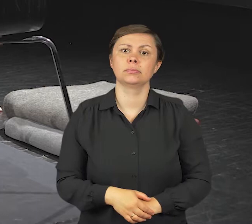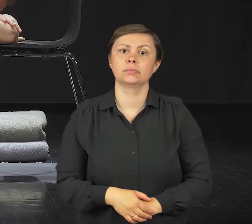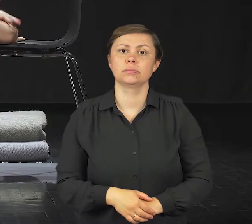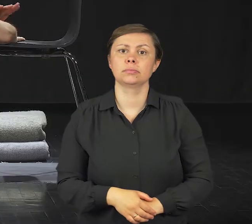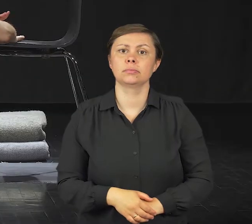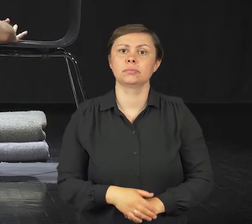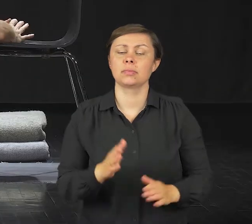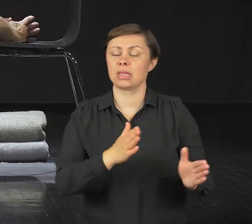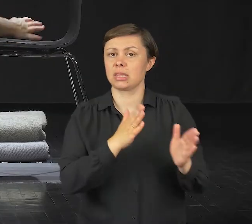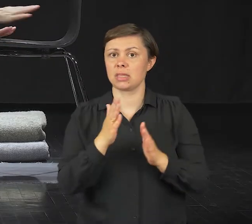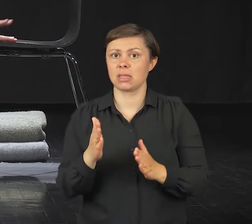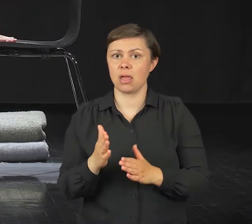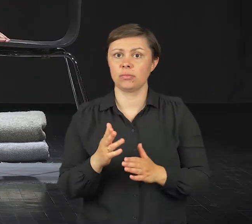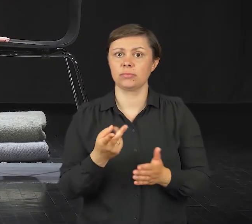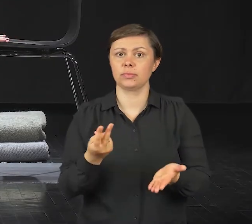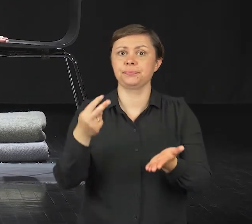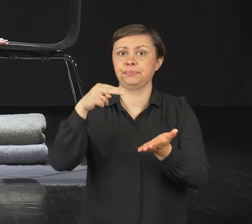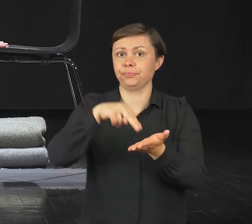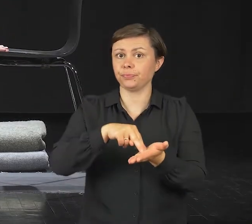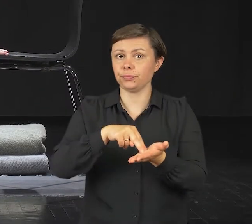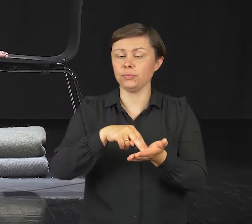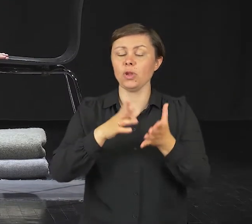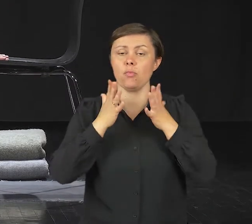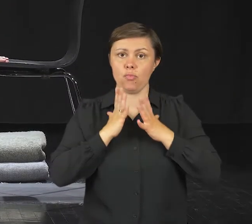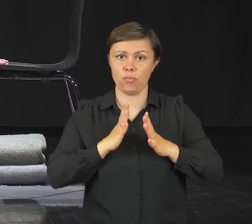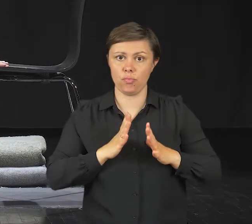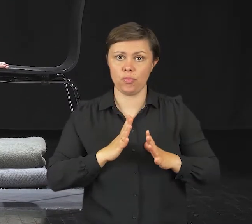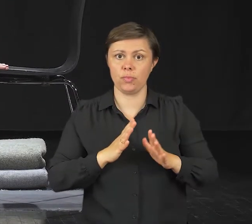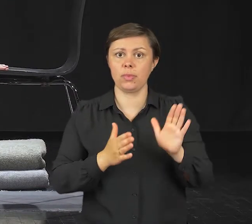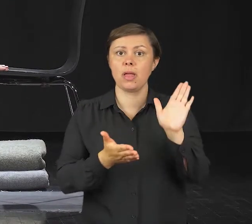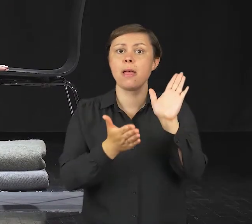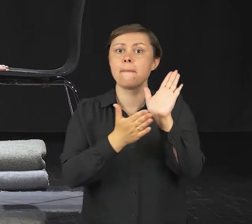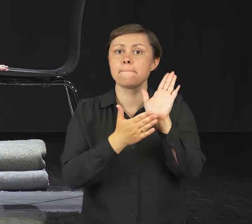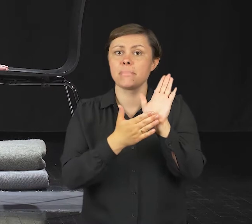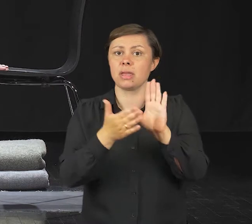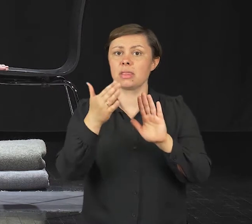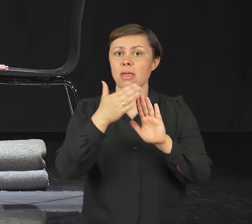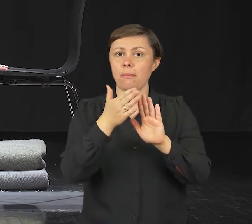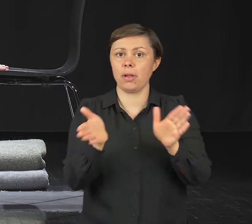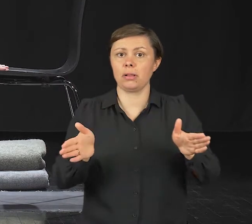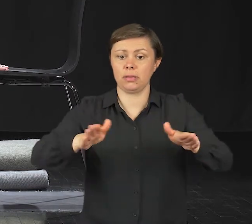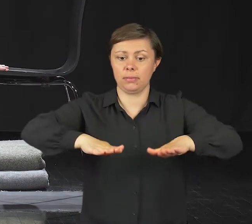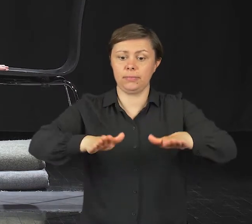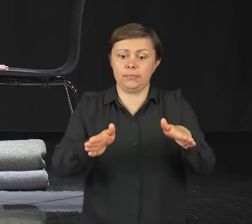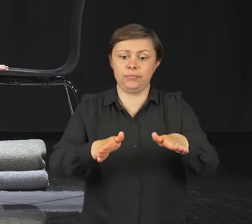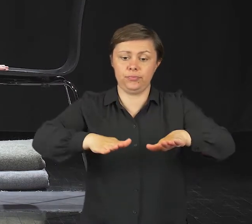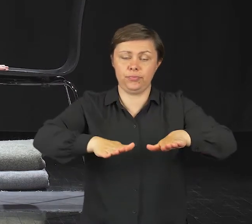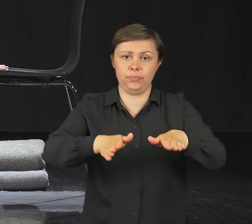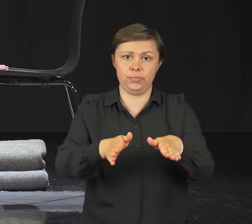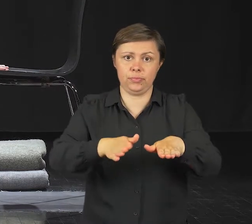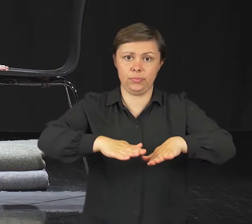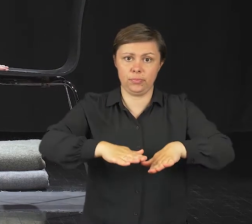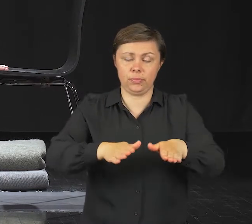Następnie podniesiesz się do góry powoli, pięta palce, zbliżysz nogi